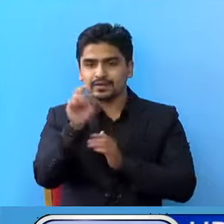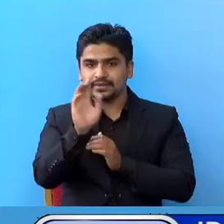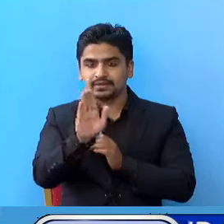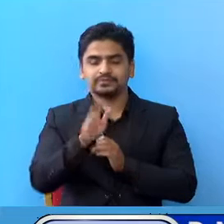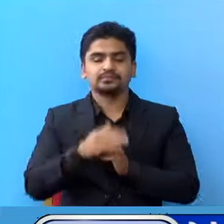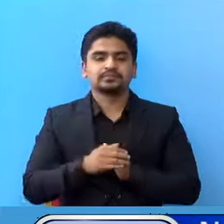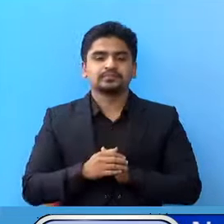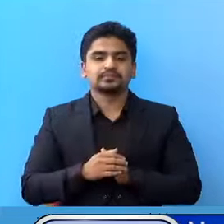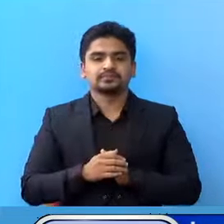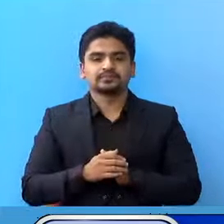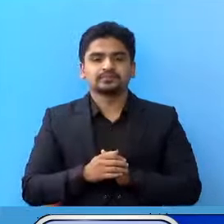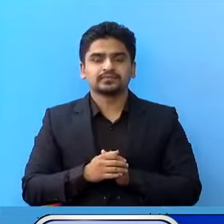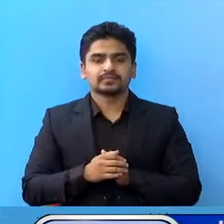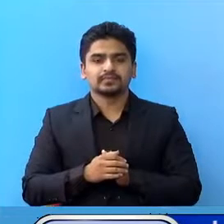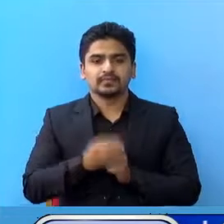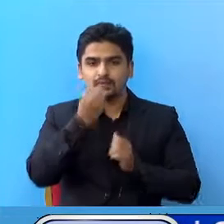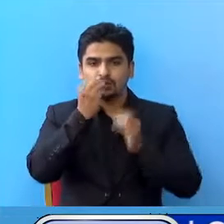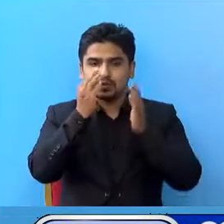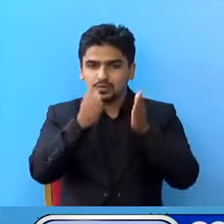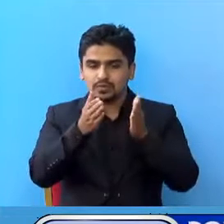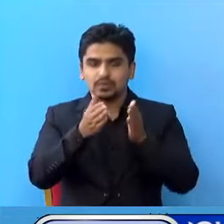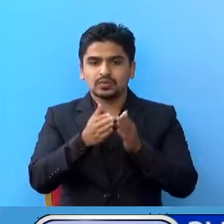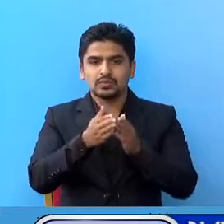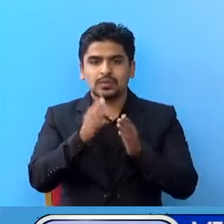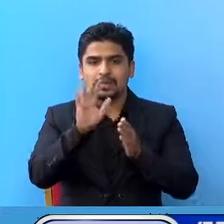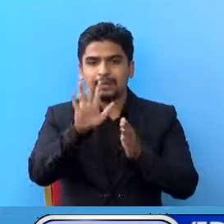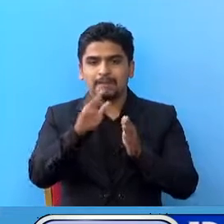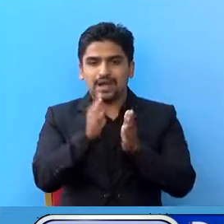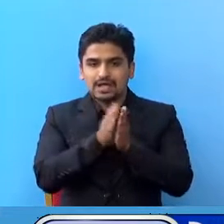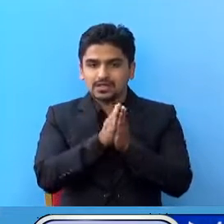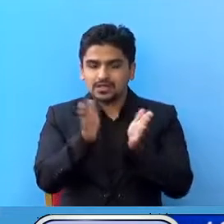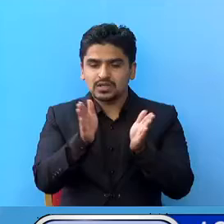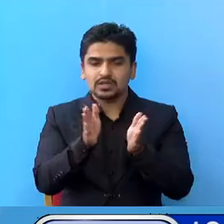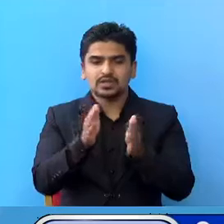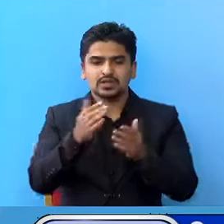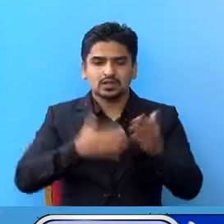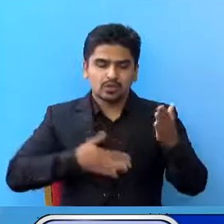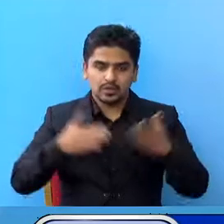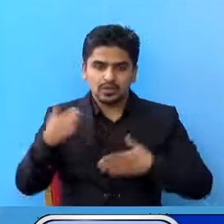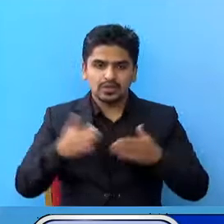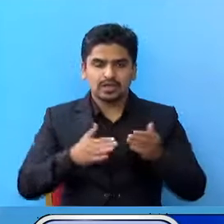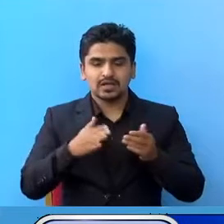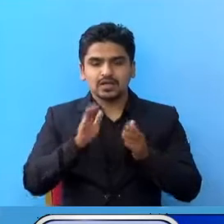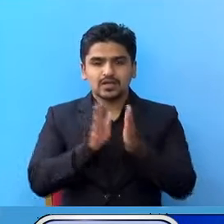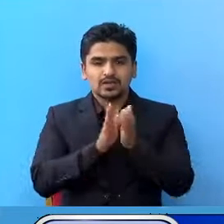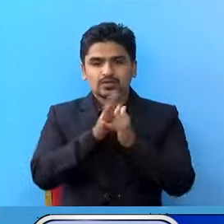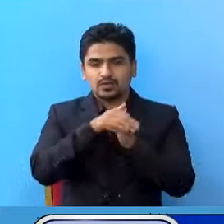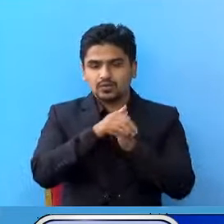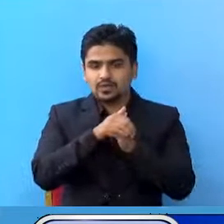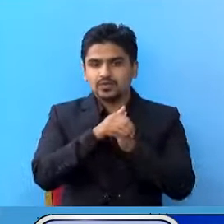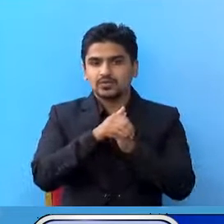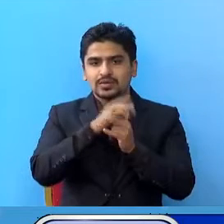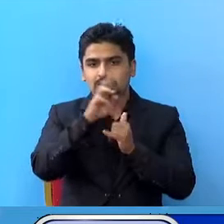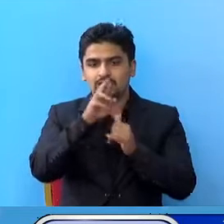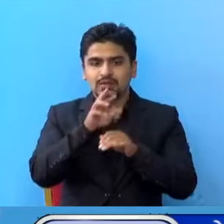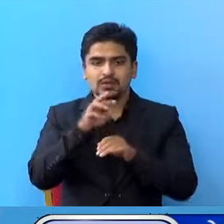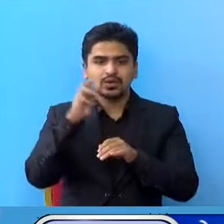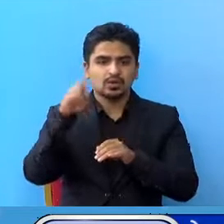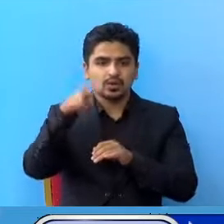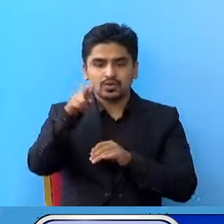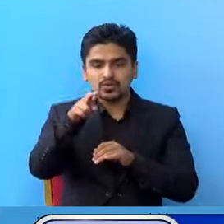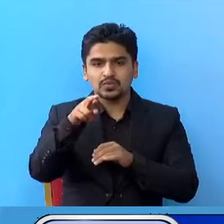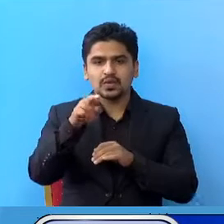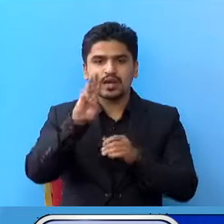तीजिल्ला हरु हुन भोजपुर, पांच्थर, धनकुटा, संक्राशबा, रस्वा,